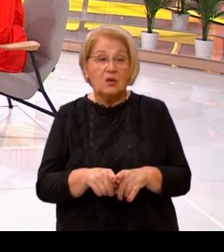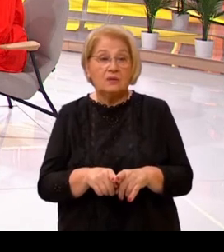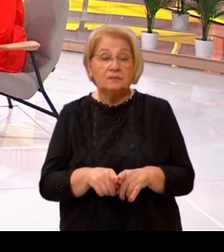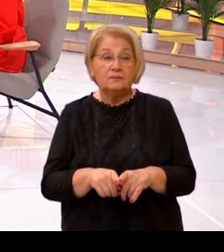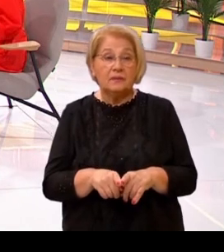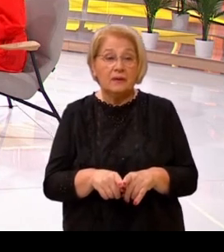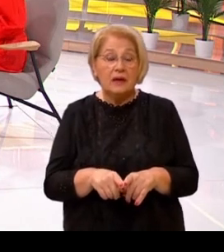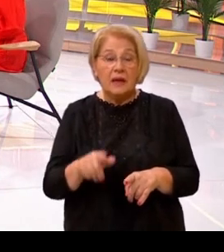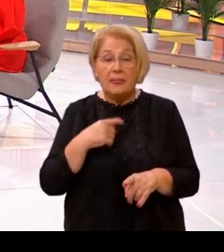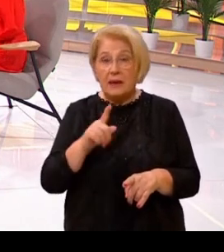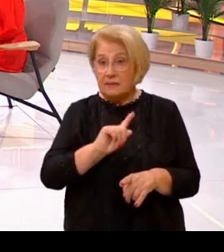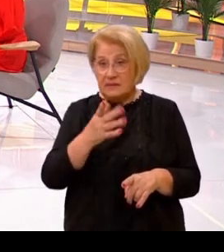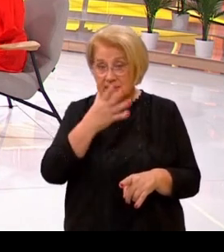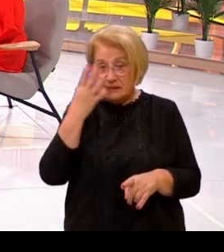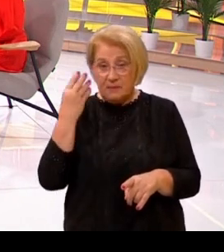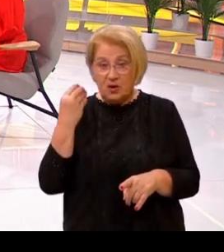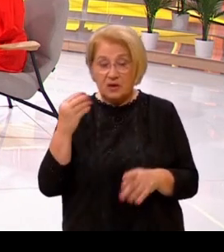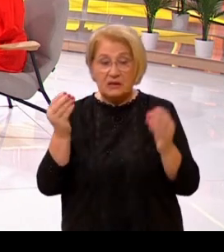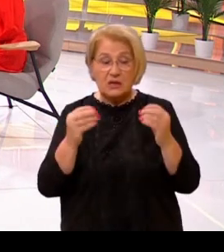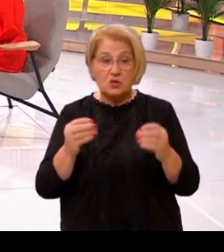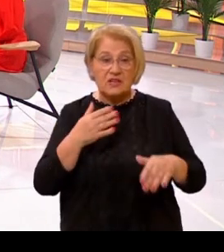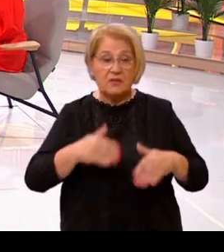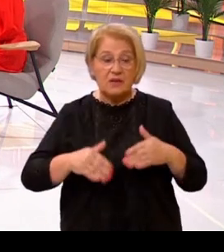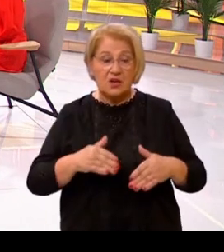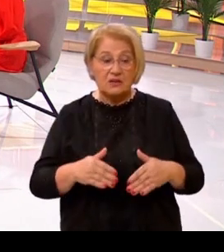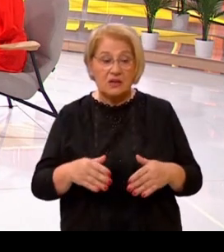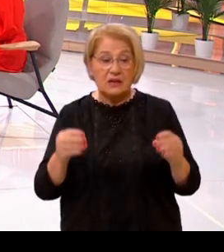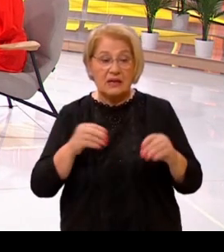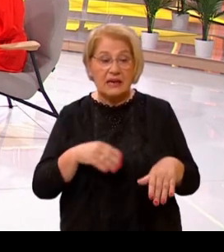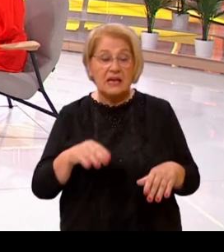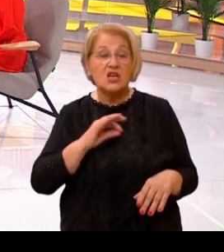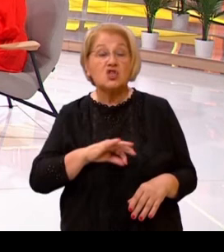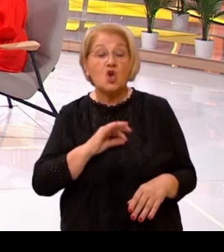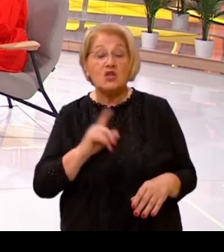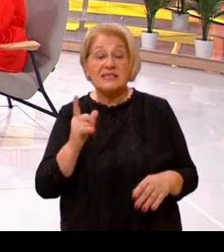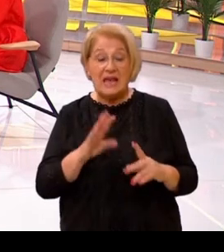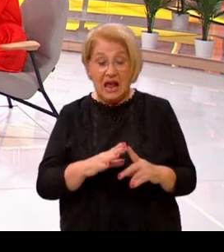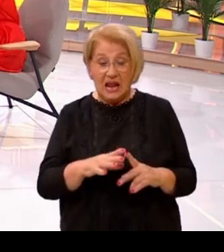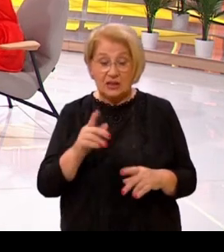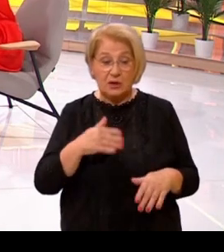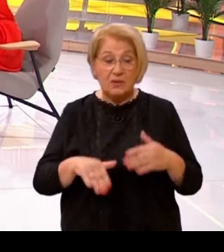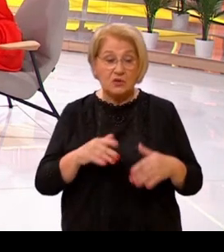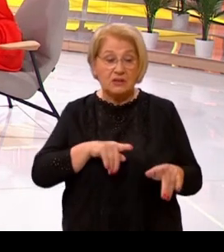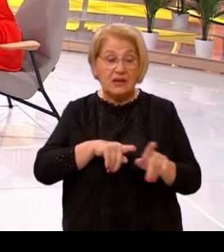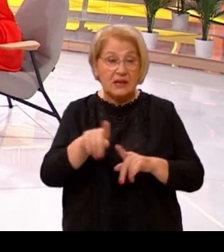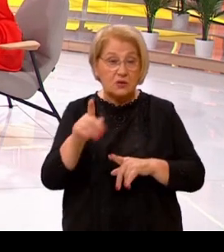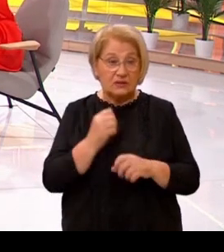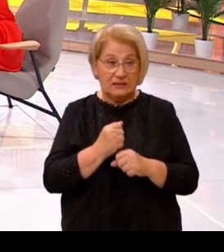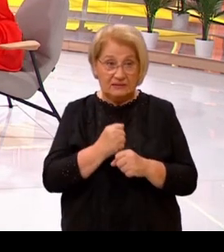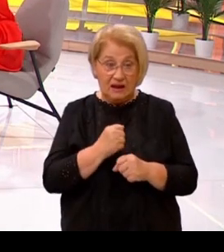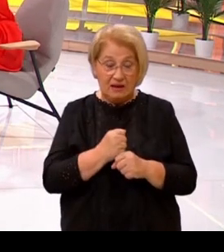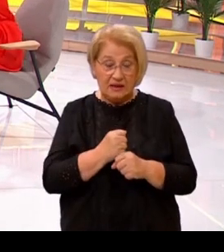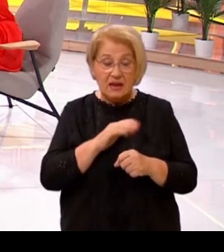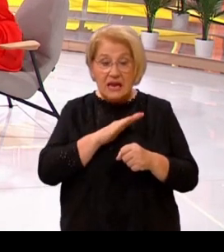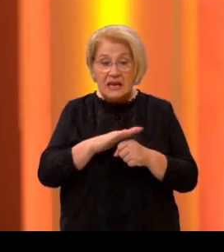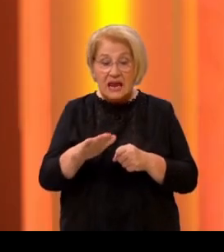da nikako ne svijemo zaboraviti da sustav mirovinskog osiguranja nije sustav socijale, da je mirovina rezultat rada i navršenog